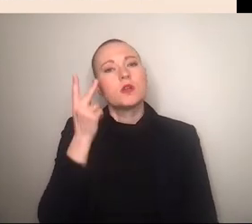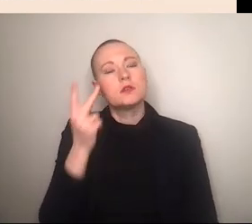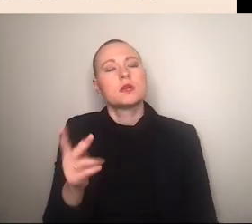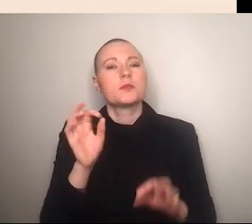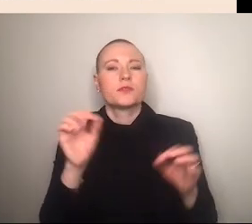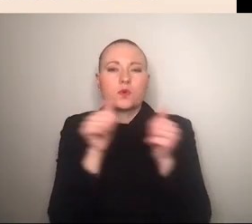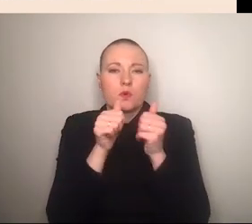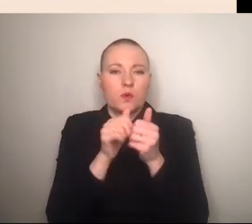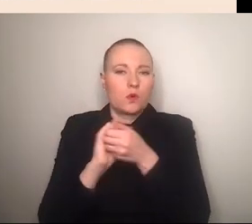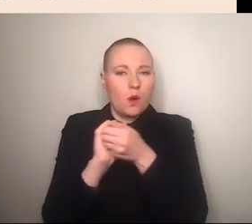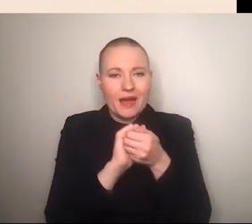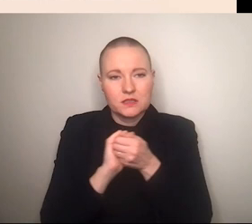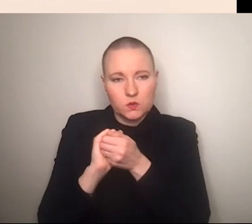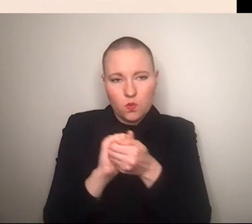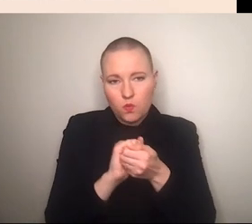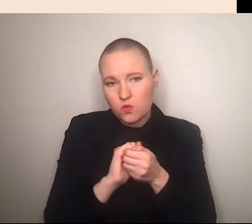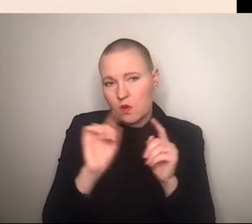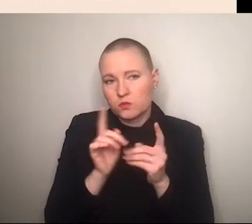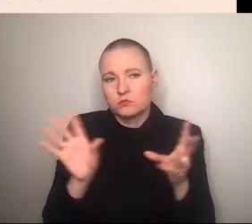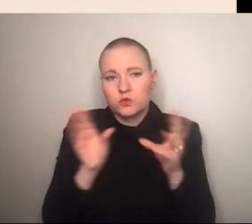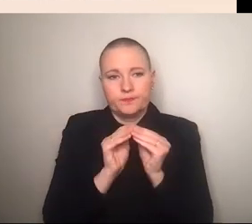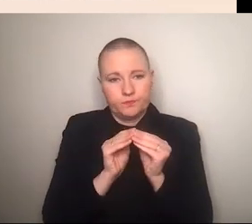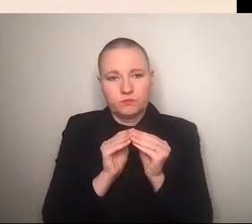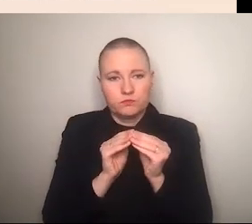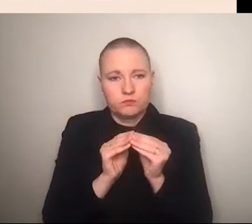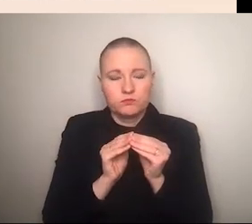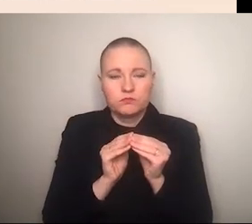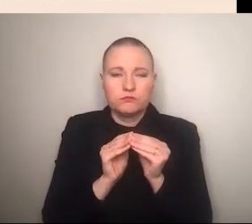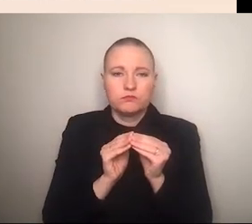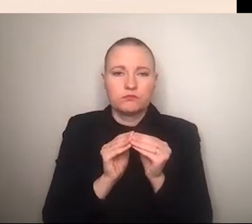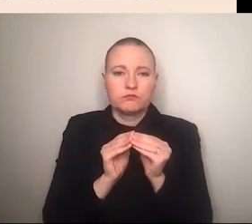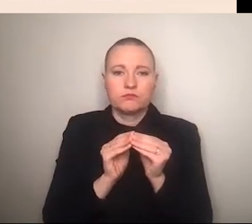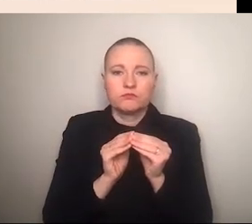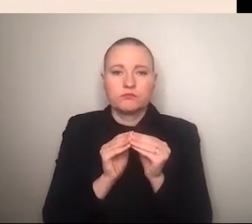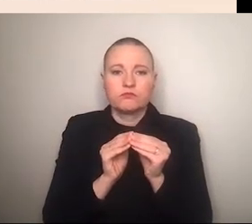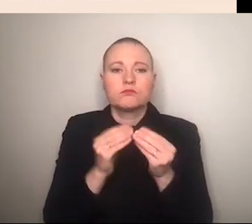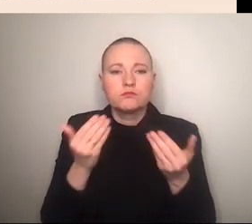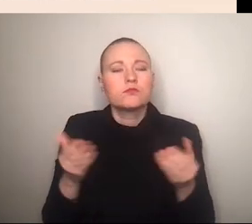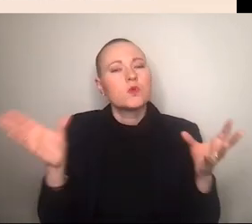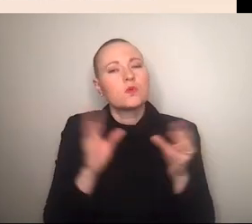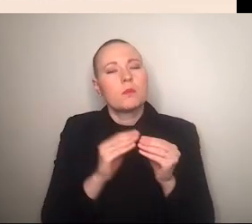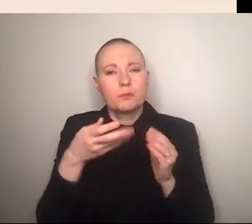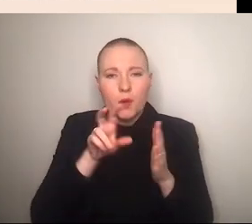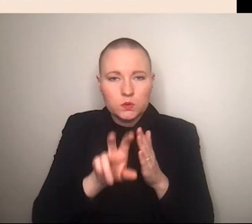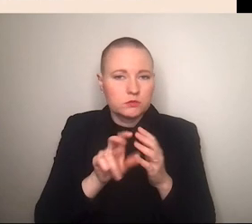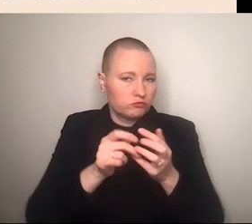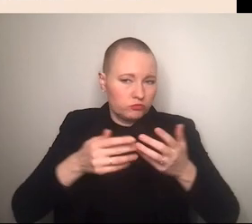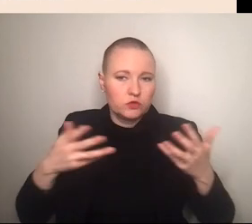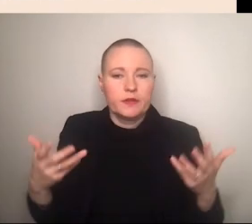kooperieren also zusammen in videos beispielsweise auftauchen zusammen postings verfassen etc